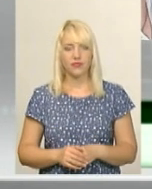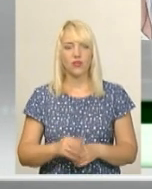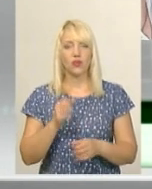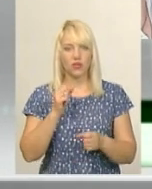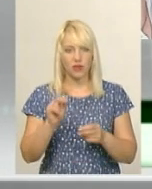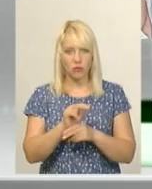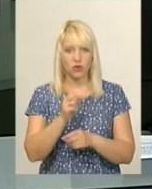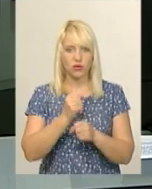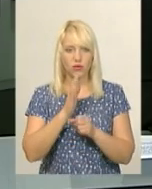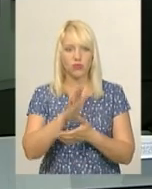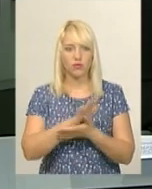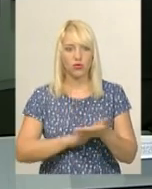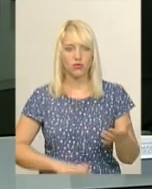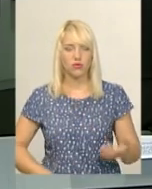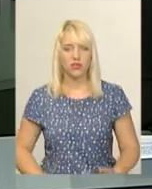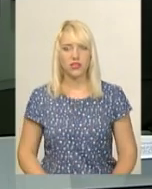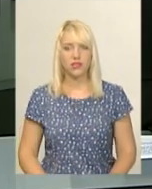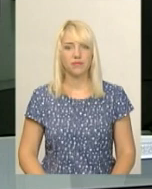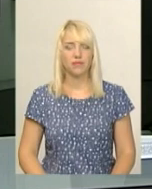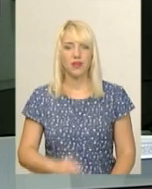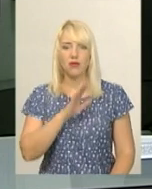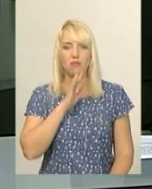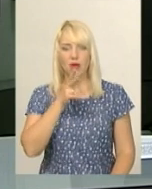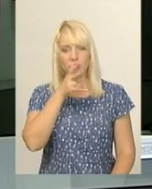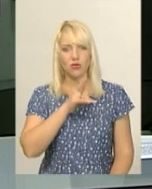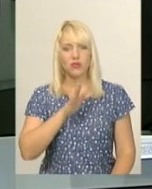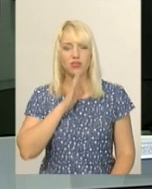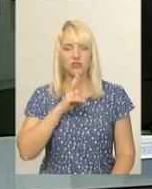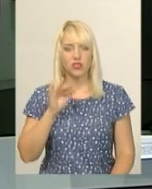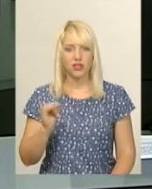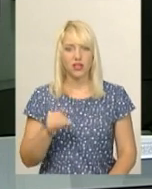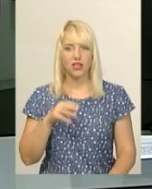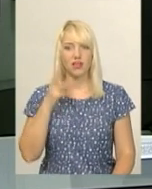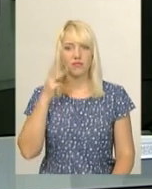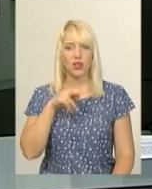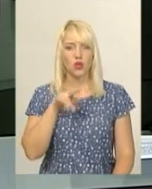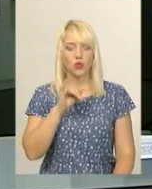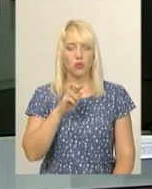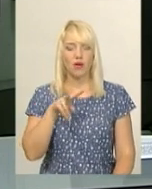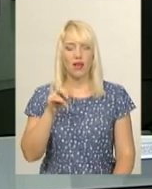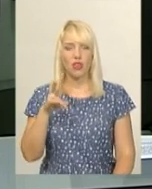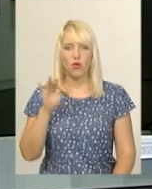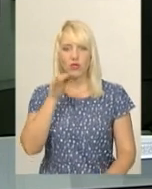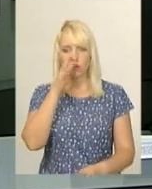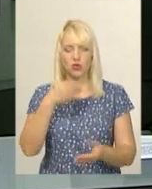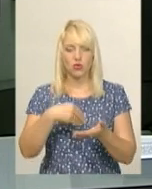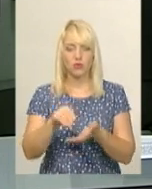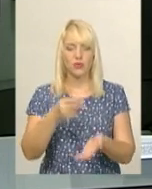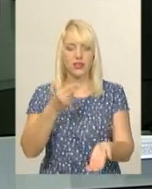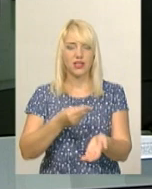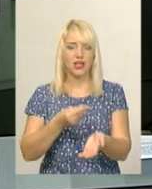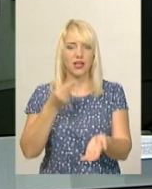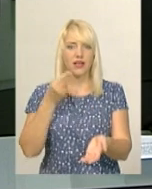продовжувати. Мама тримісячної дівчинки, хмельничанка Тетяна Дублянко, не може купити вакцину АКДС